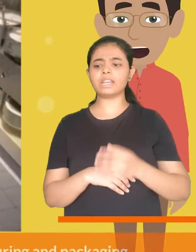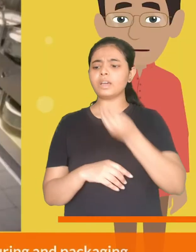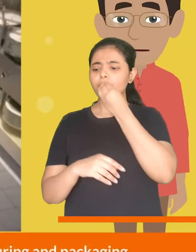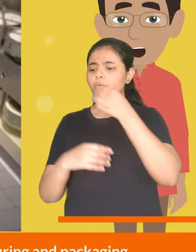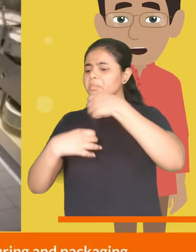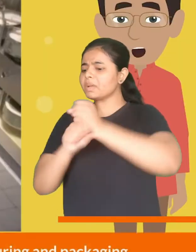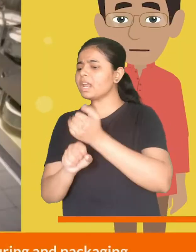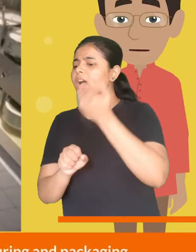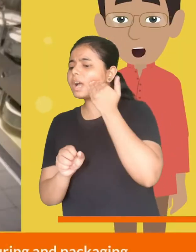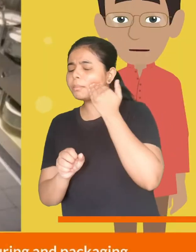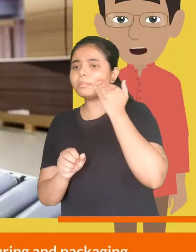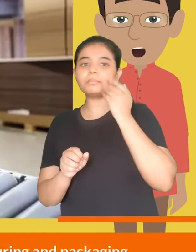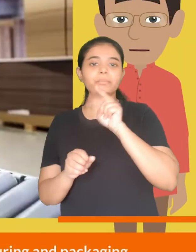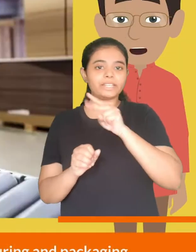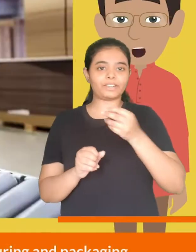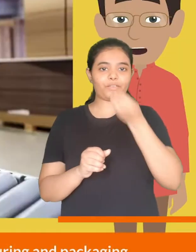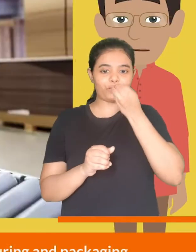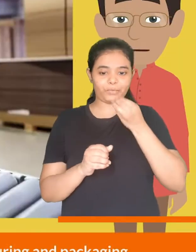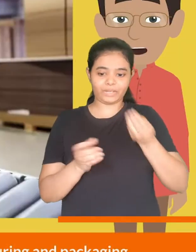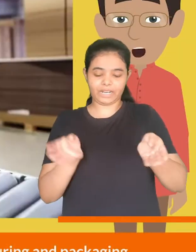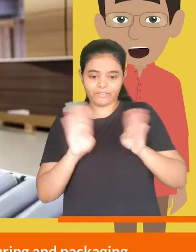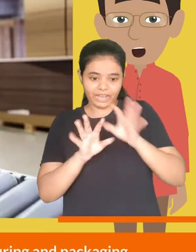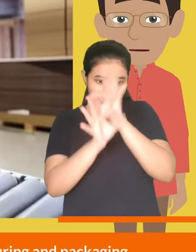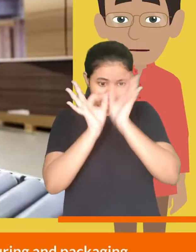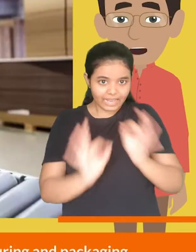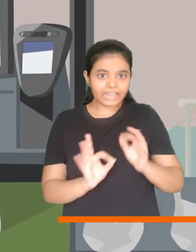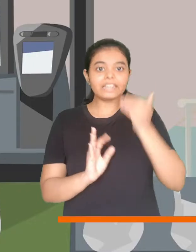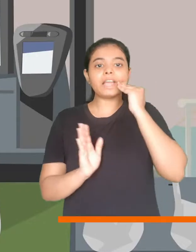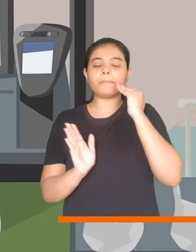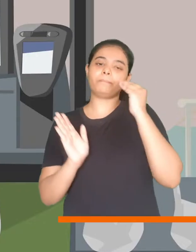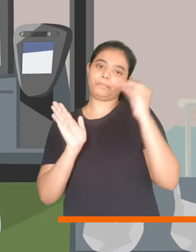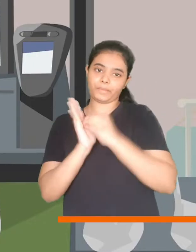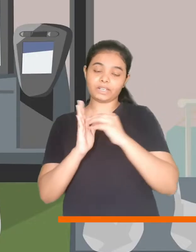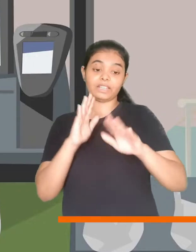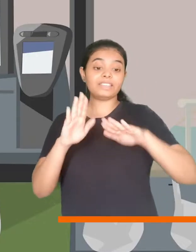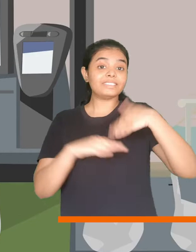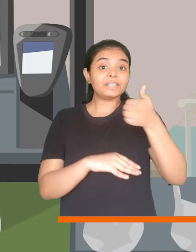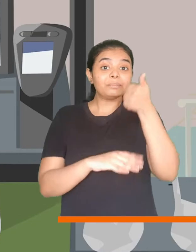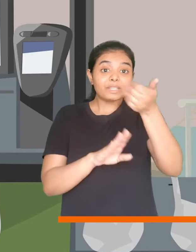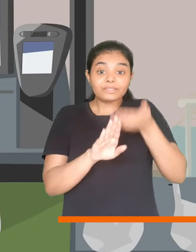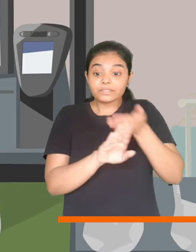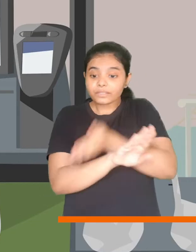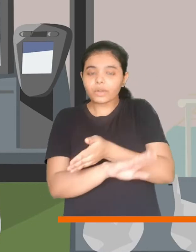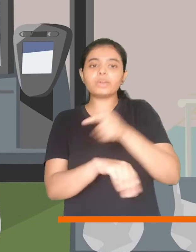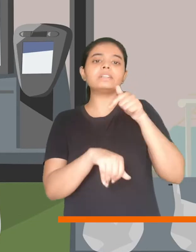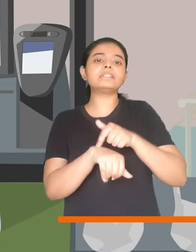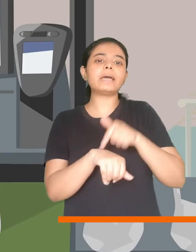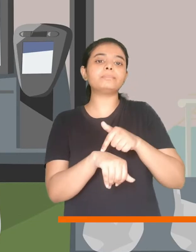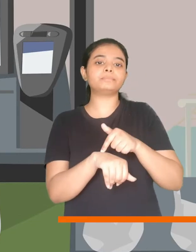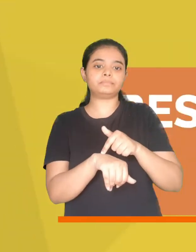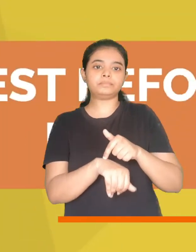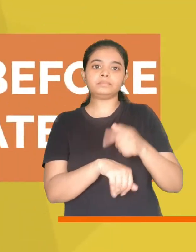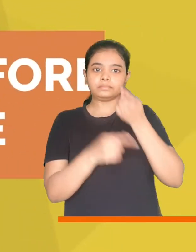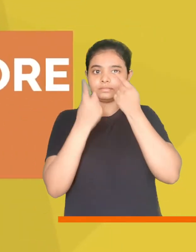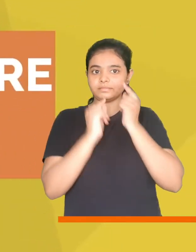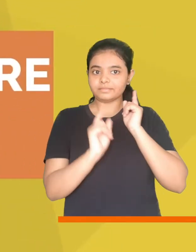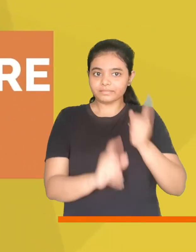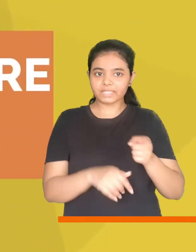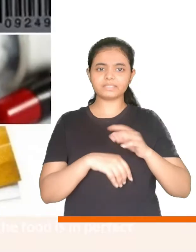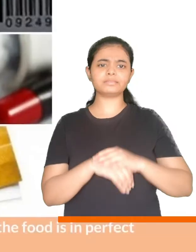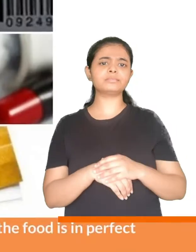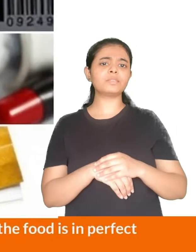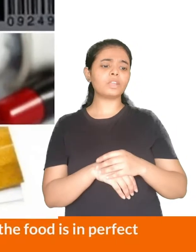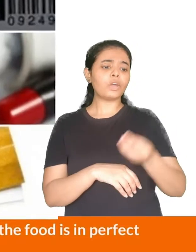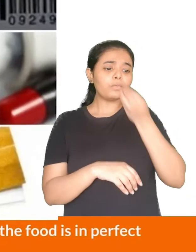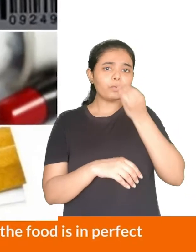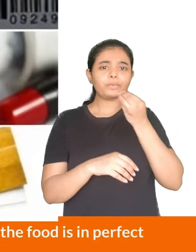खाद्य पदार्थ को बनाने और pack करने की तारीख बताता है इसके बाद best before का समय भी जाच ले best before date